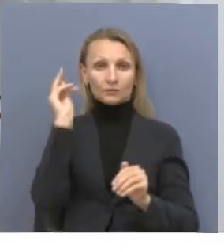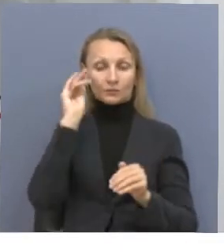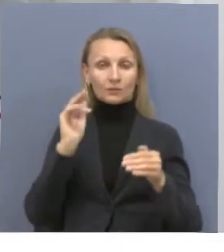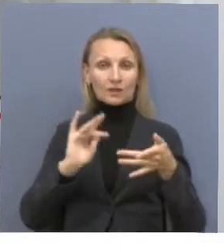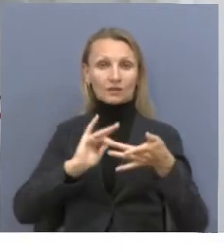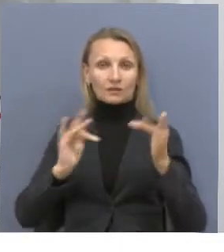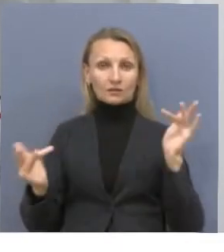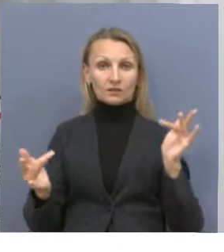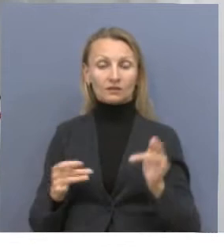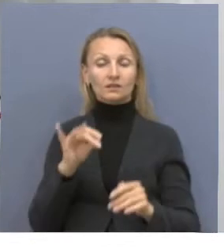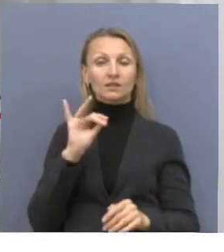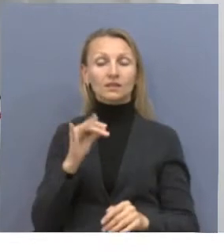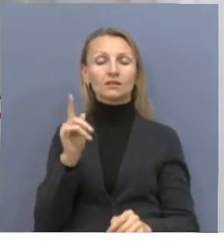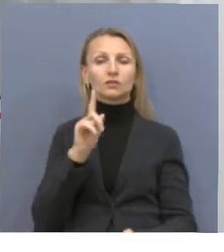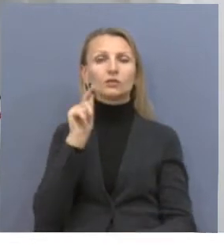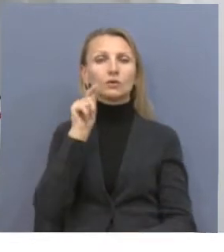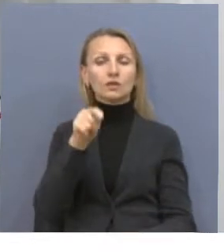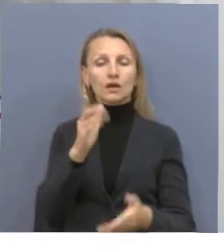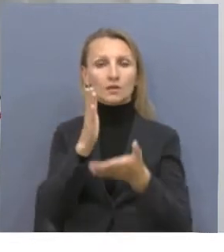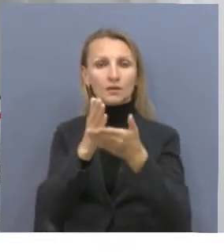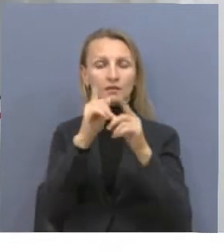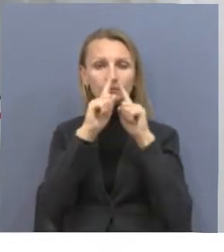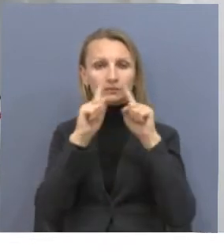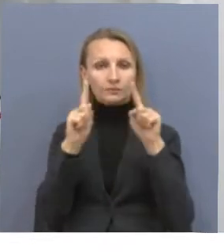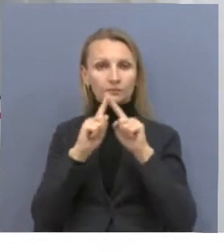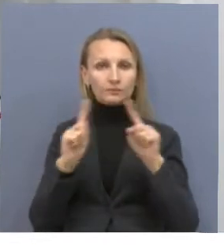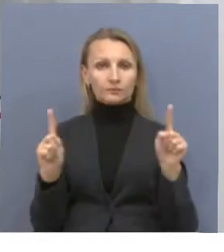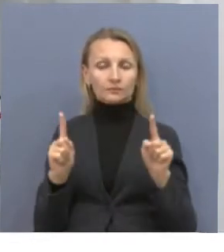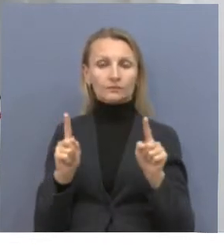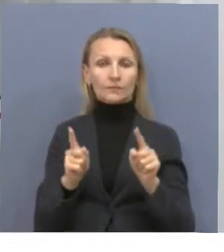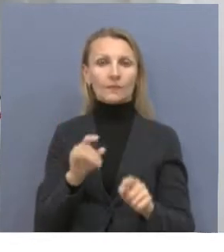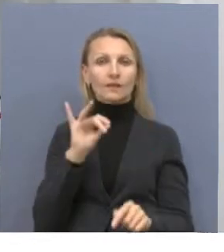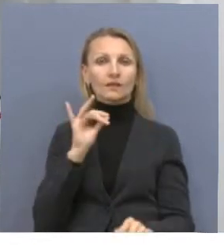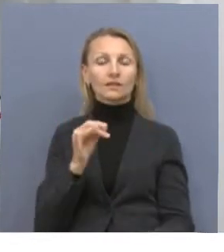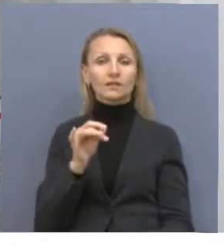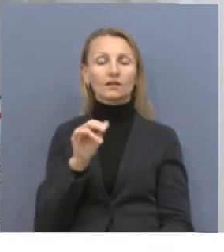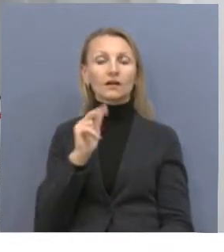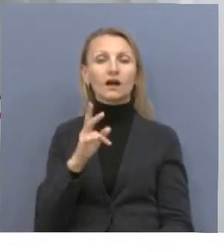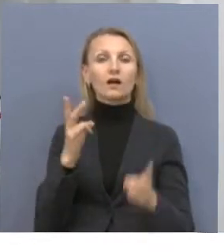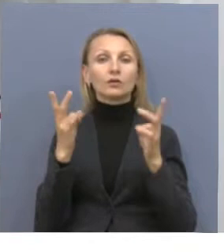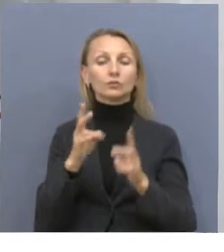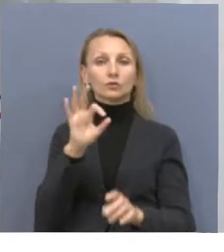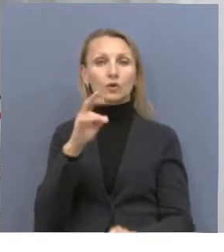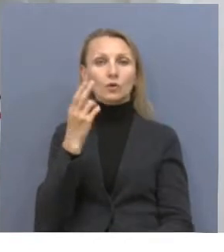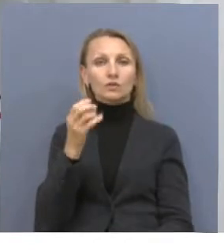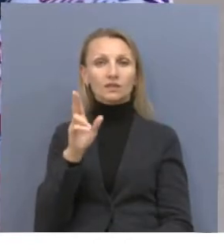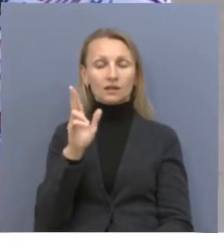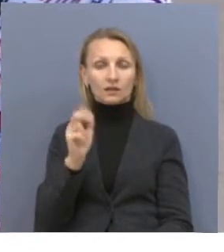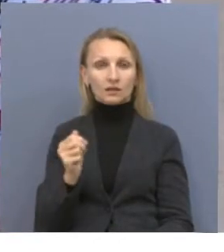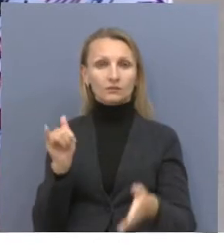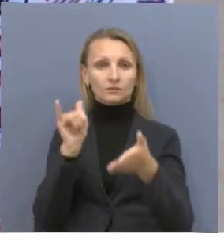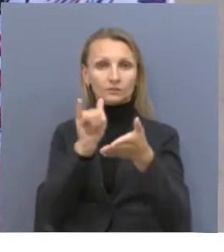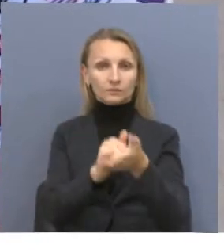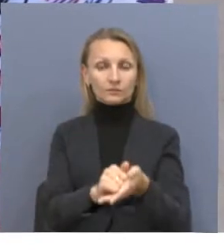особенности дистанционного обучения, особенности оценивания учебных достижений учащихся.